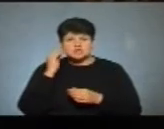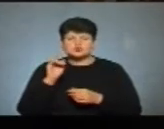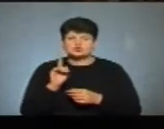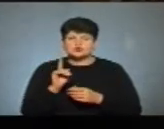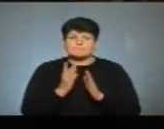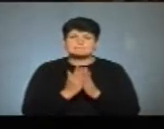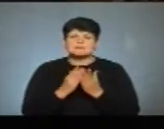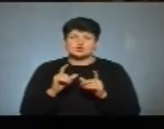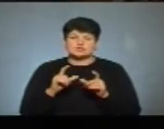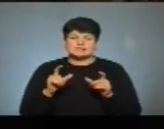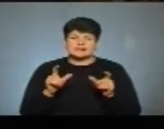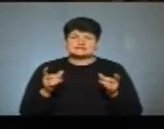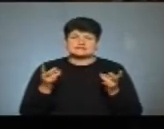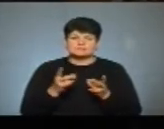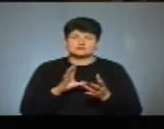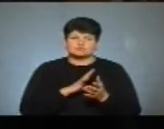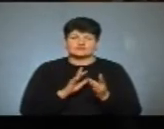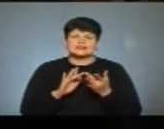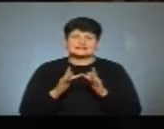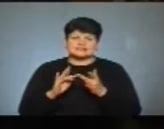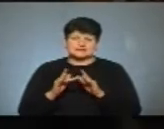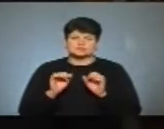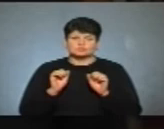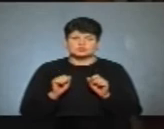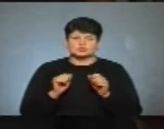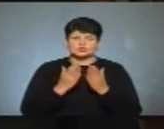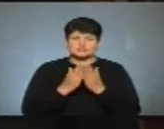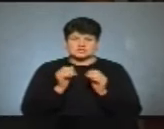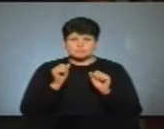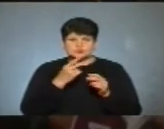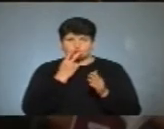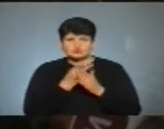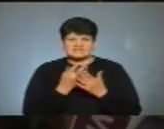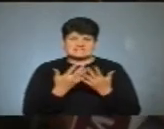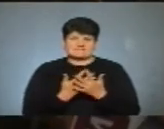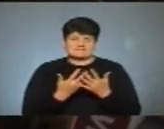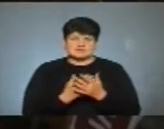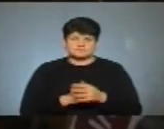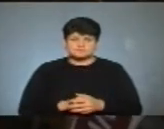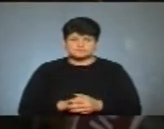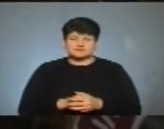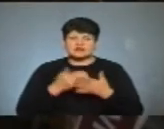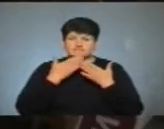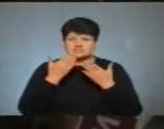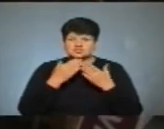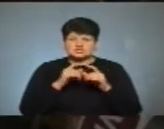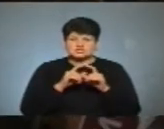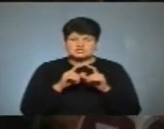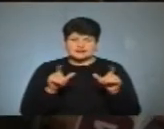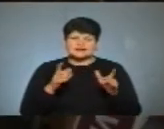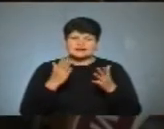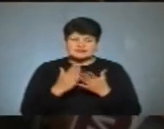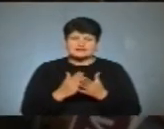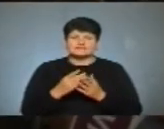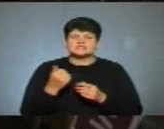бібліотеці треба, щоб в інтернеті, щоб, наприклад, до книжки можна подивитися ще й фільм. У читальні уже тиждень діє акція,